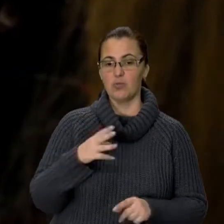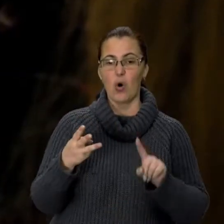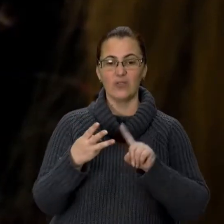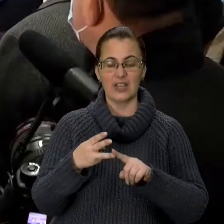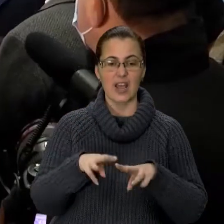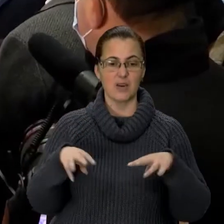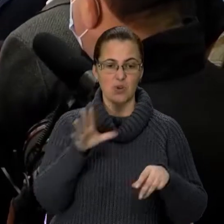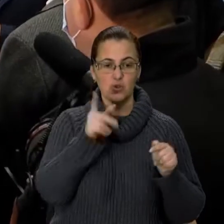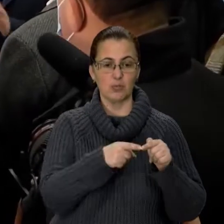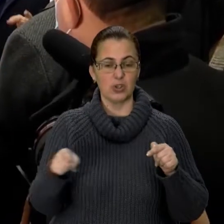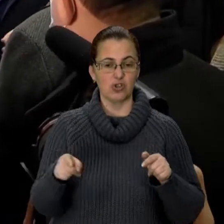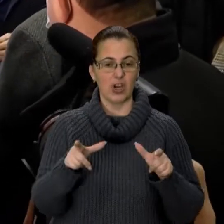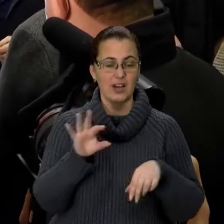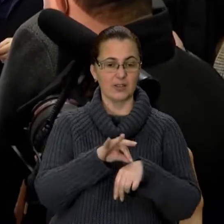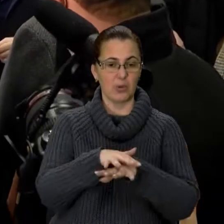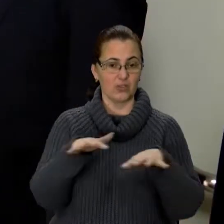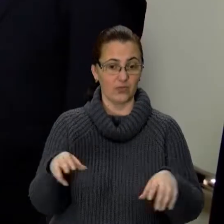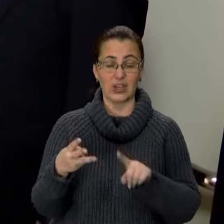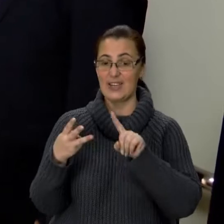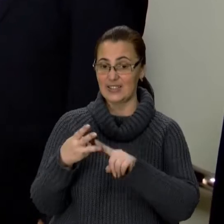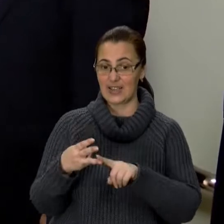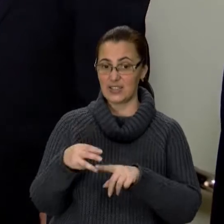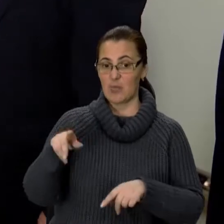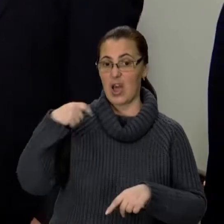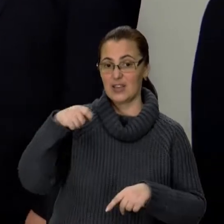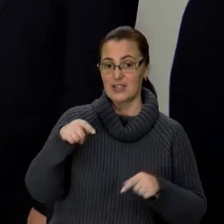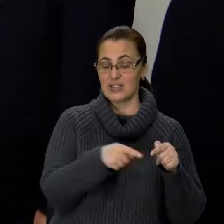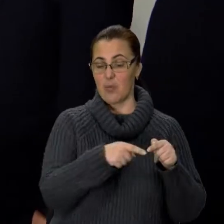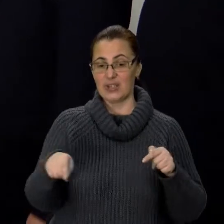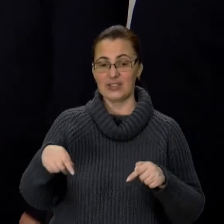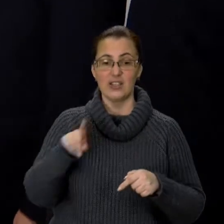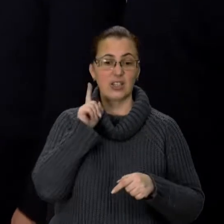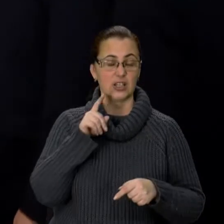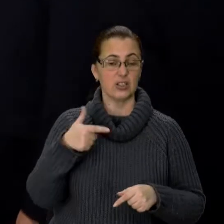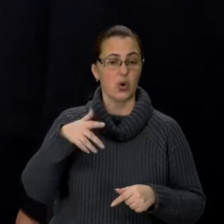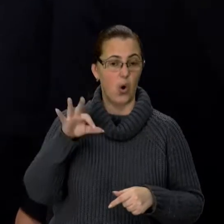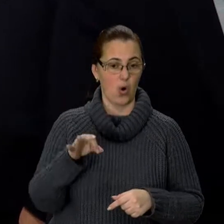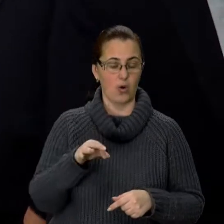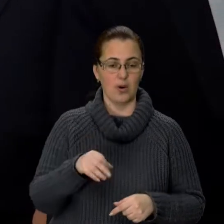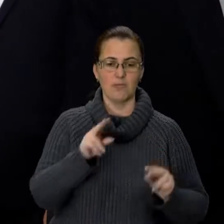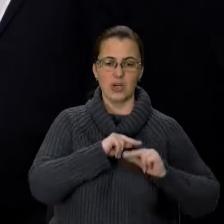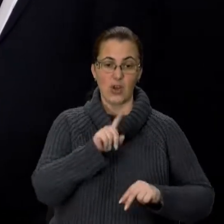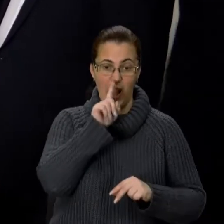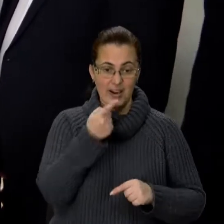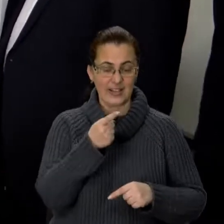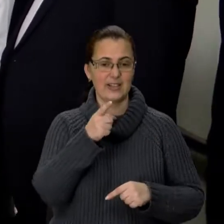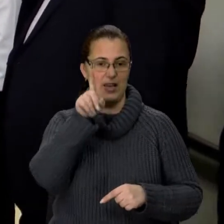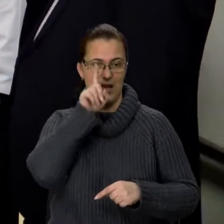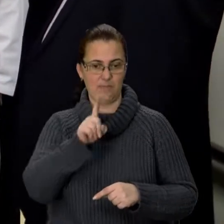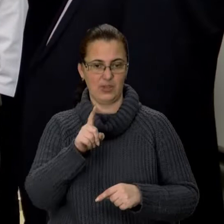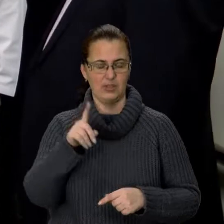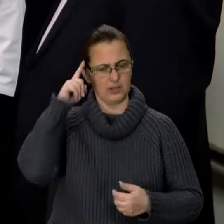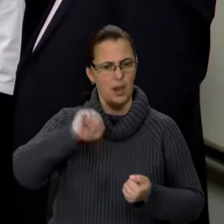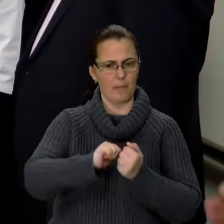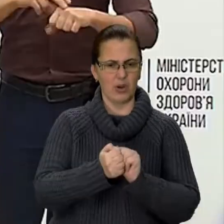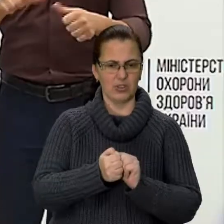'я за період пандемії і третім за президентство Зеленського. Працював рік і місяць. Запам'ятається щоденними ковідними брифінгами і